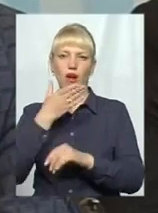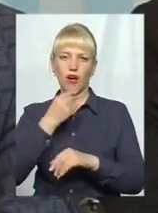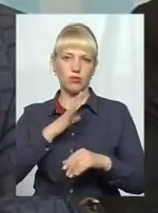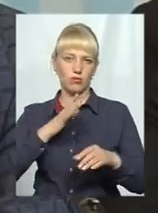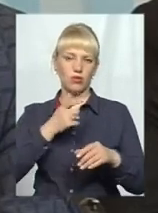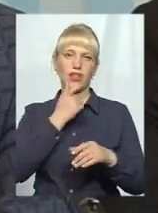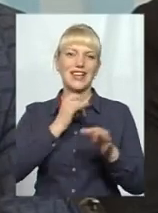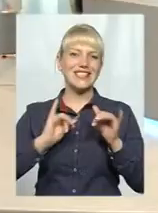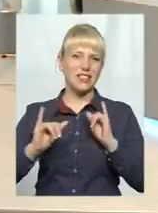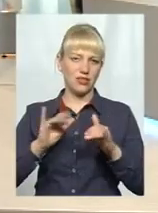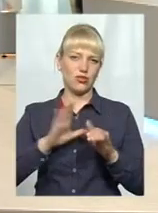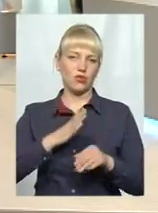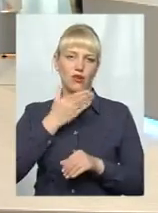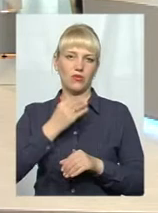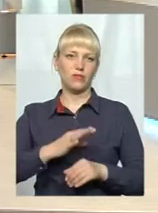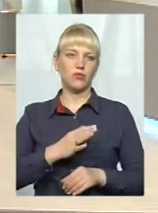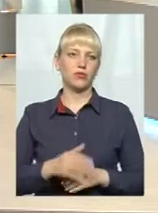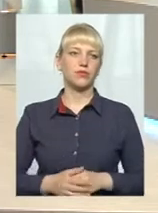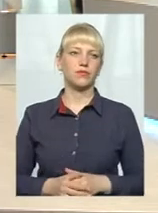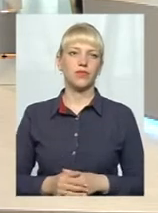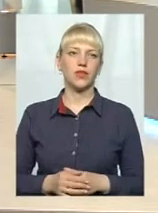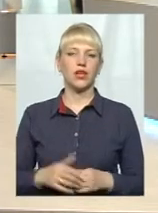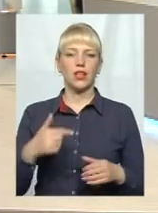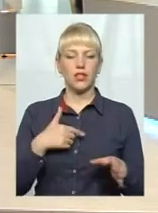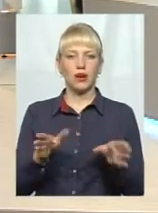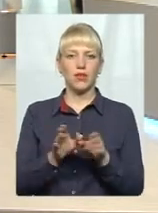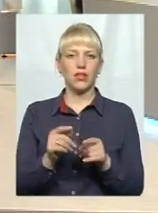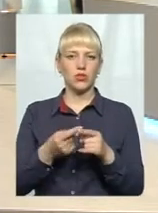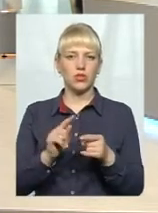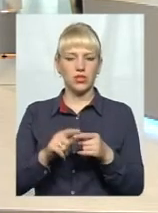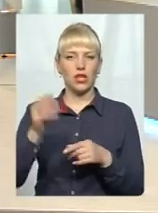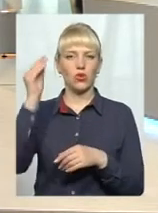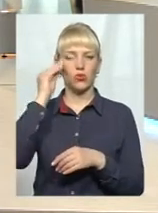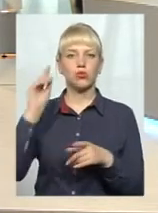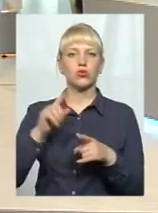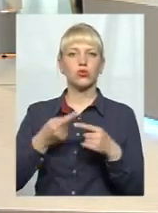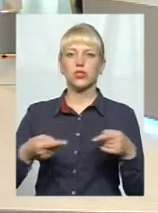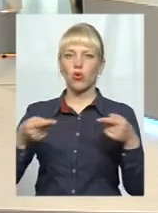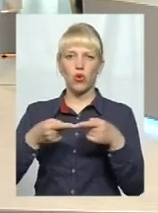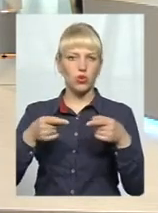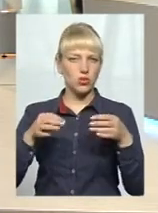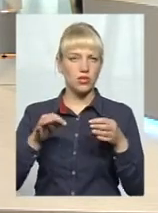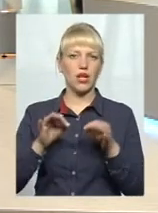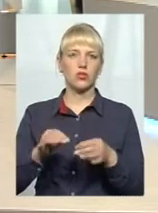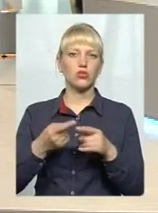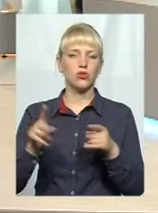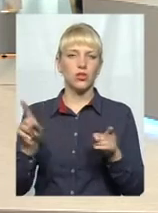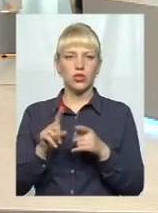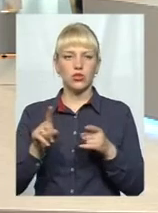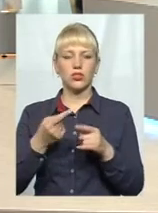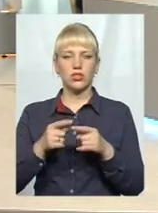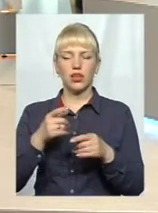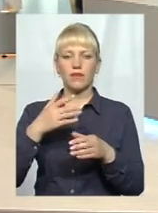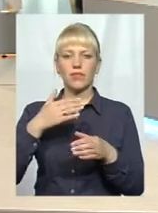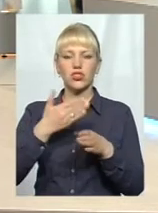мешканцям було зручно, відповідно. Я зрозумів. Пані Руслан. Я приєднуся до тієї самої думки, що це однозначно частина вигляду нашого міста, і вона має